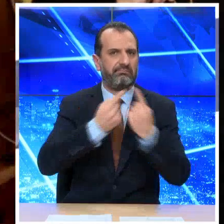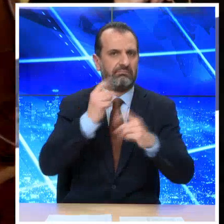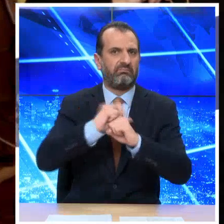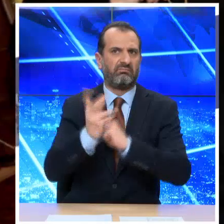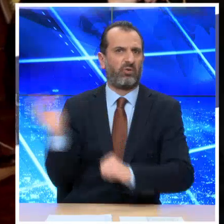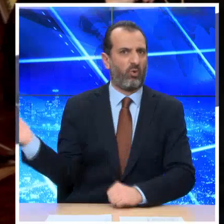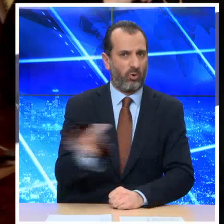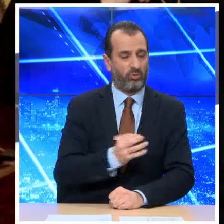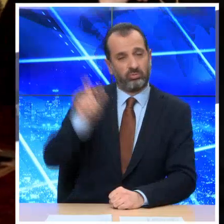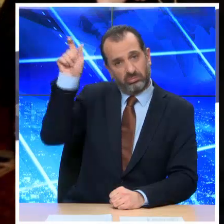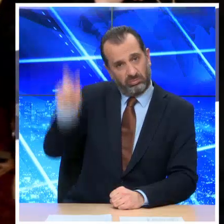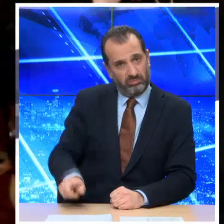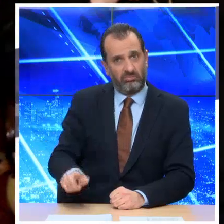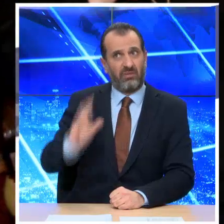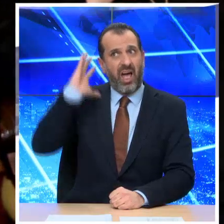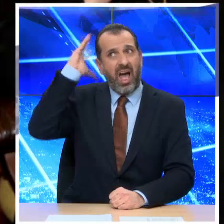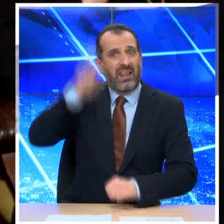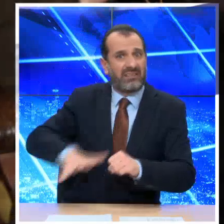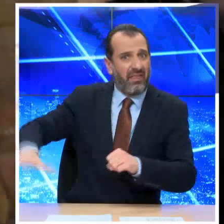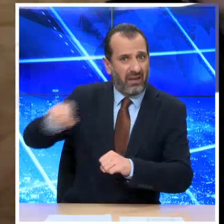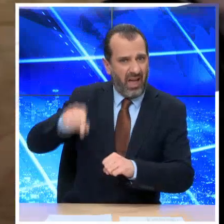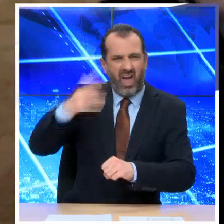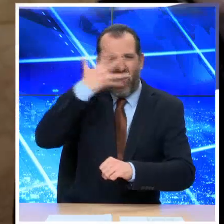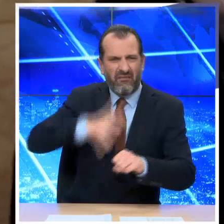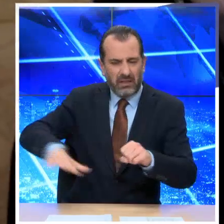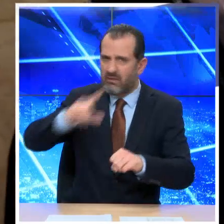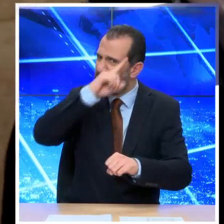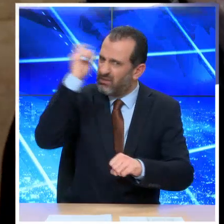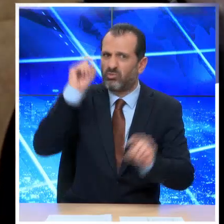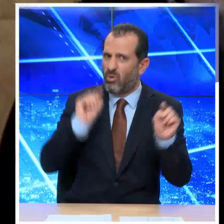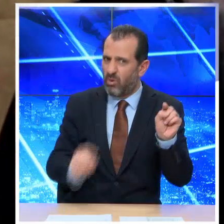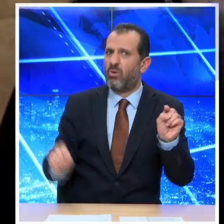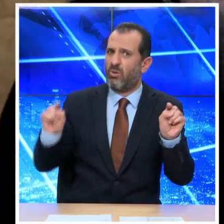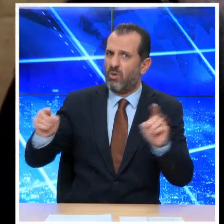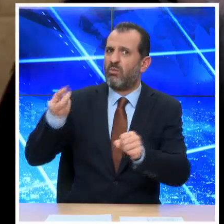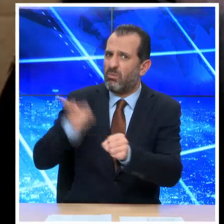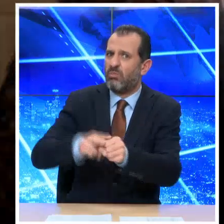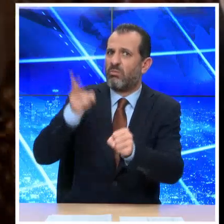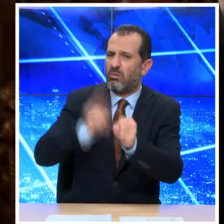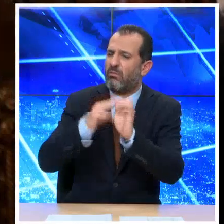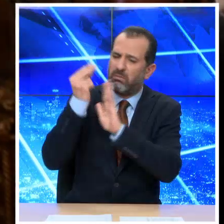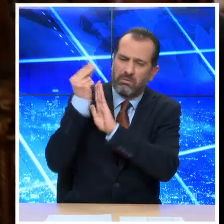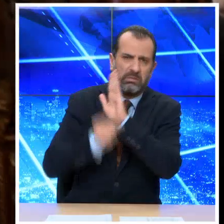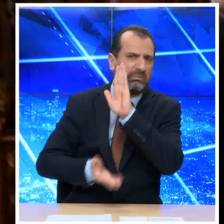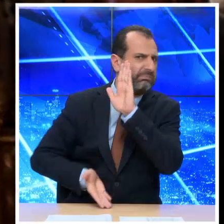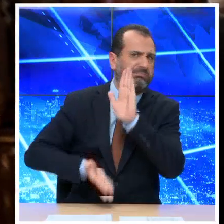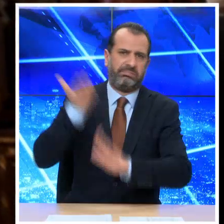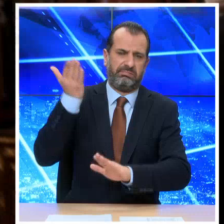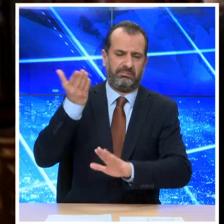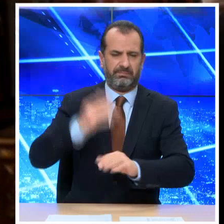σημειώνει ότι σε πολλές περιοχές της Αφρικής η κατάσταση είναι δύσκολη με τους θανάτους να αυξάνονται διαρκώς.